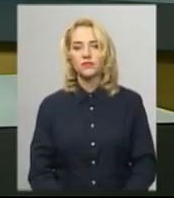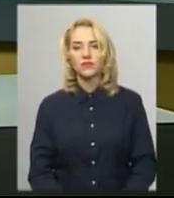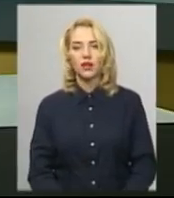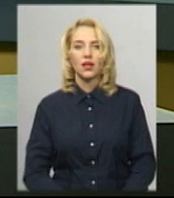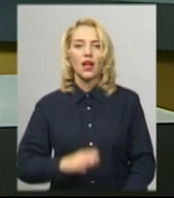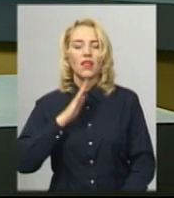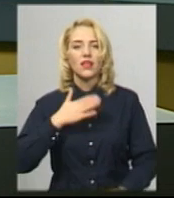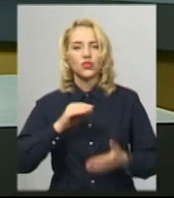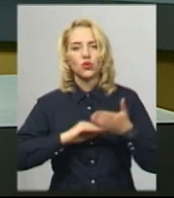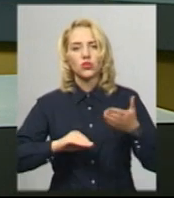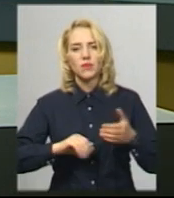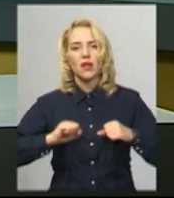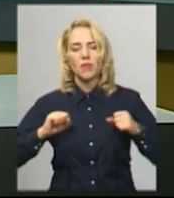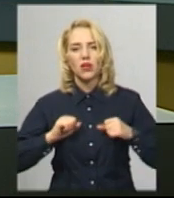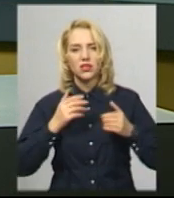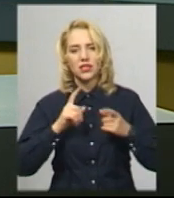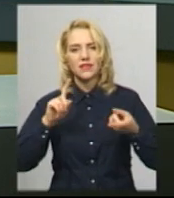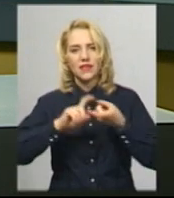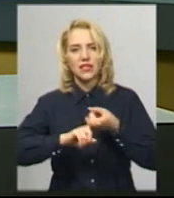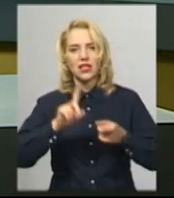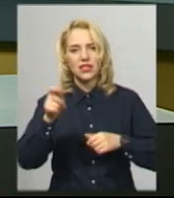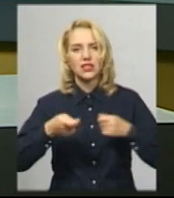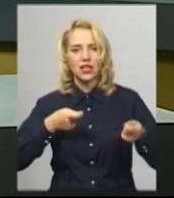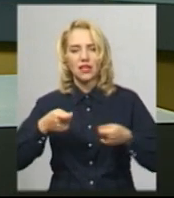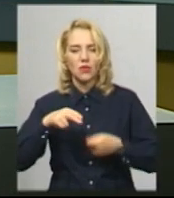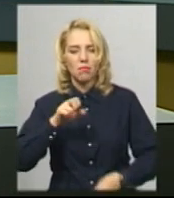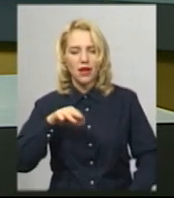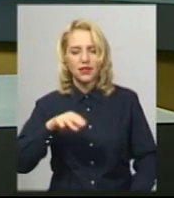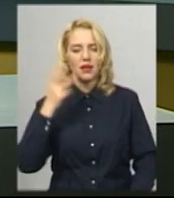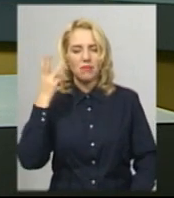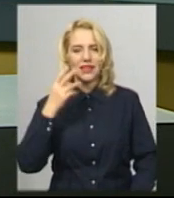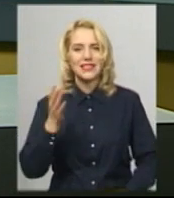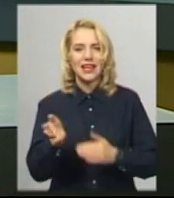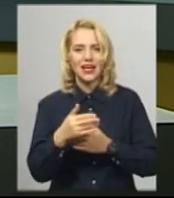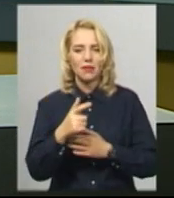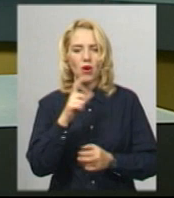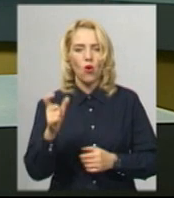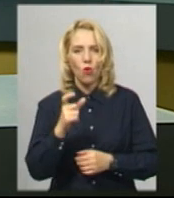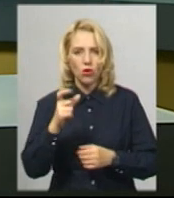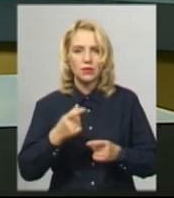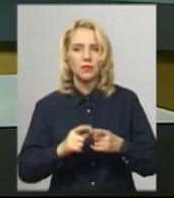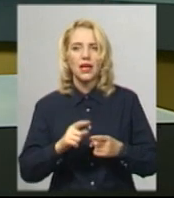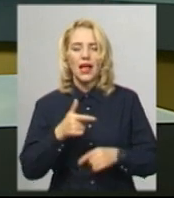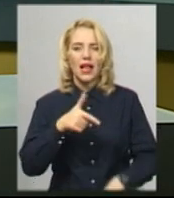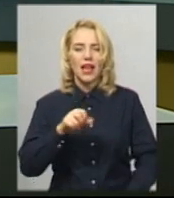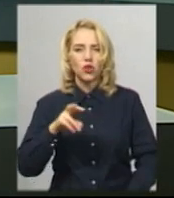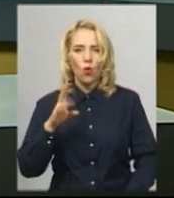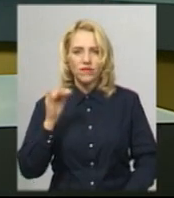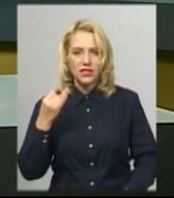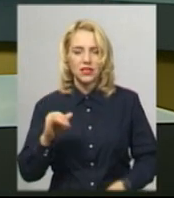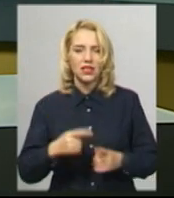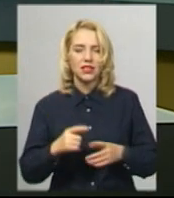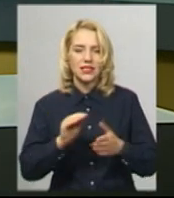Наші кореспонденти намагалися зв'язатись із керівником ПАД «Хмельницьк рибгосп» Ігорем Сладковським. Його секретар повідомила,